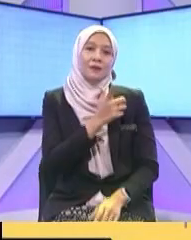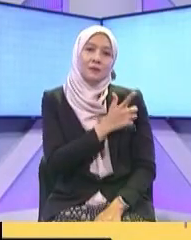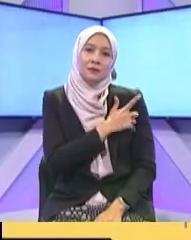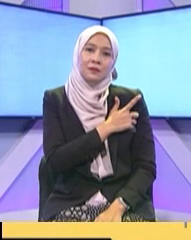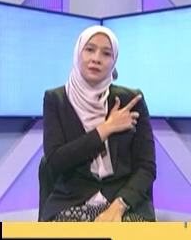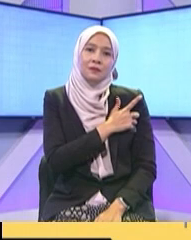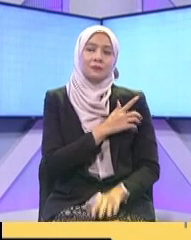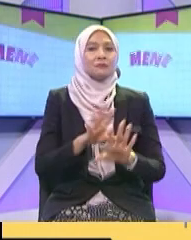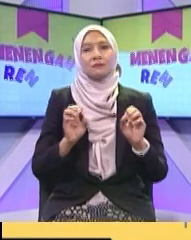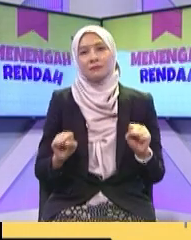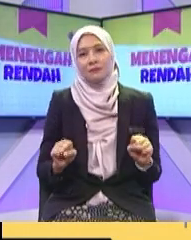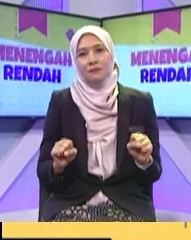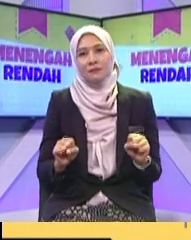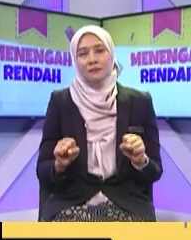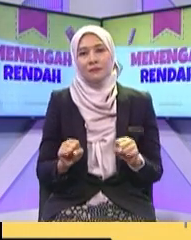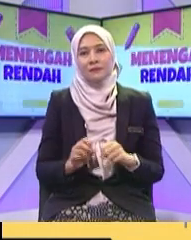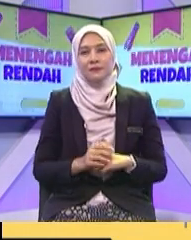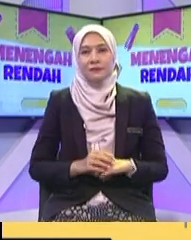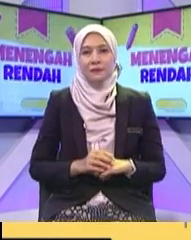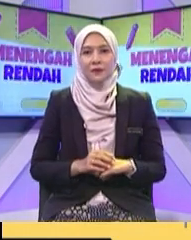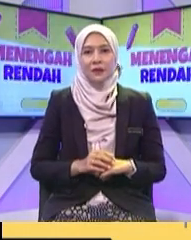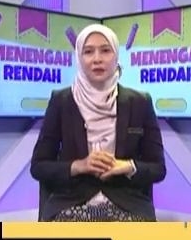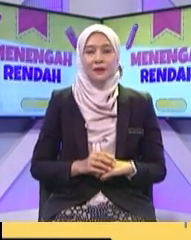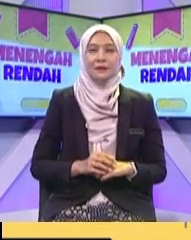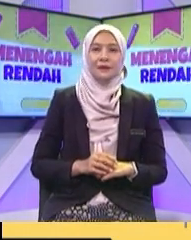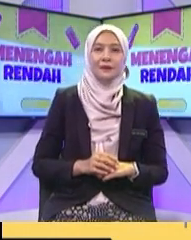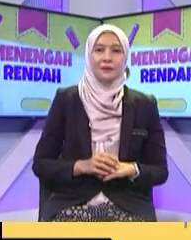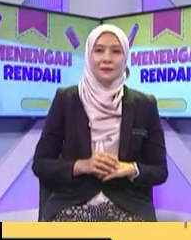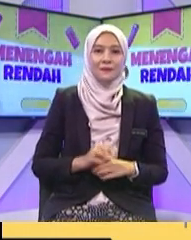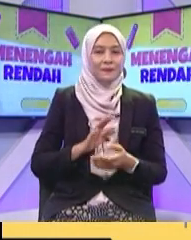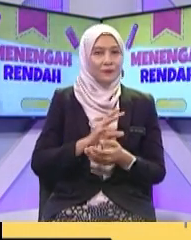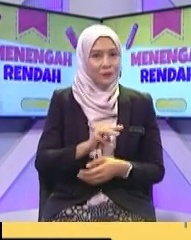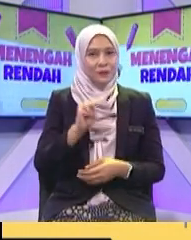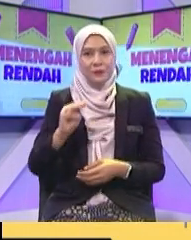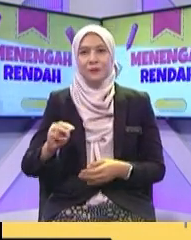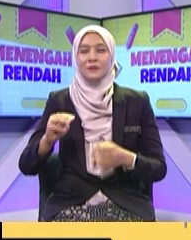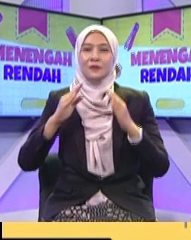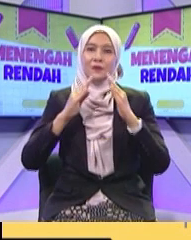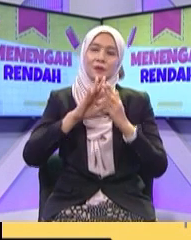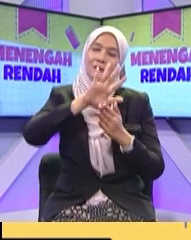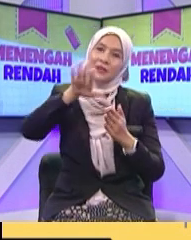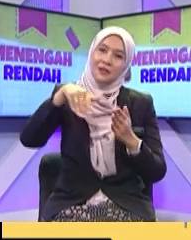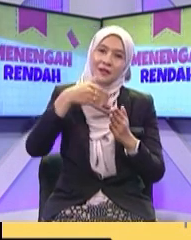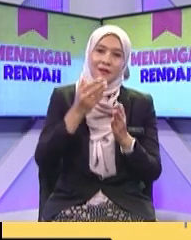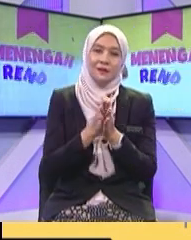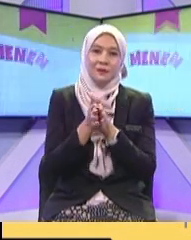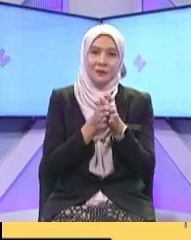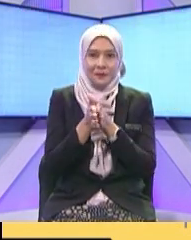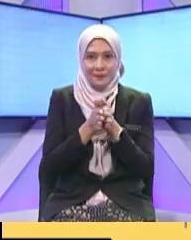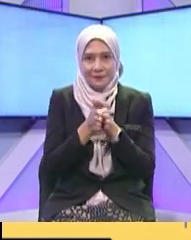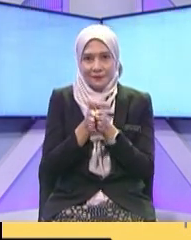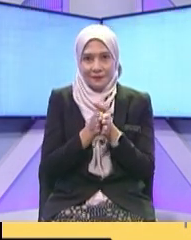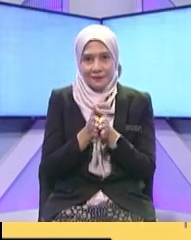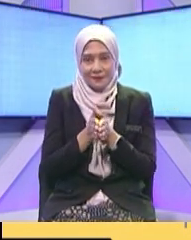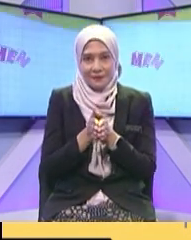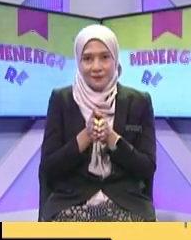Tapi murid-murid di rumah Dengan studio ni Pastinya Rajin dan Mahukan Maklumat Supaya mereka lebih Mempunyai Orang kata